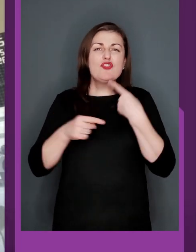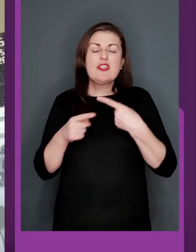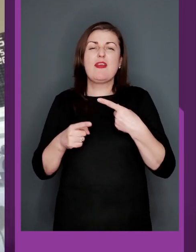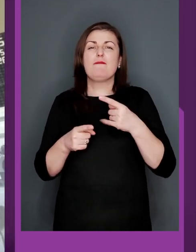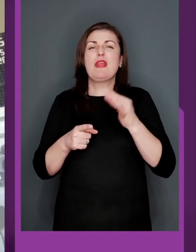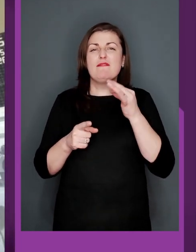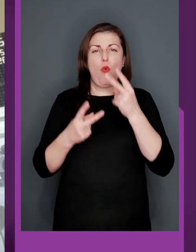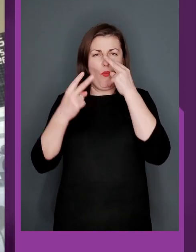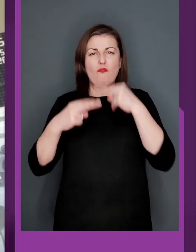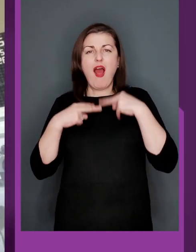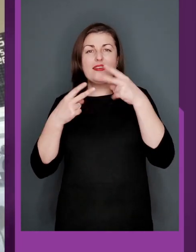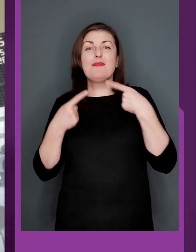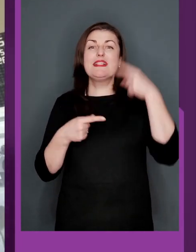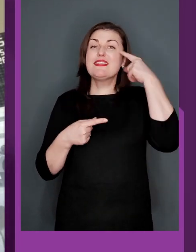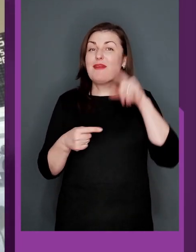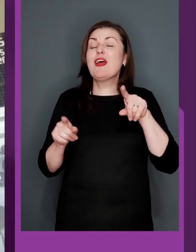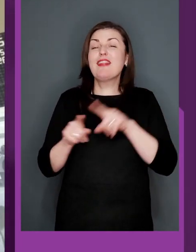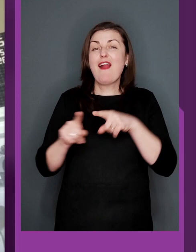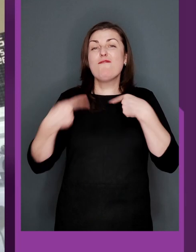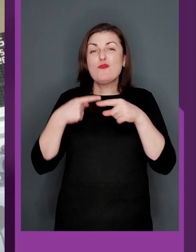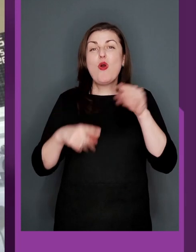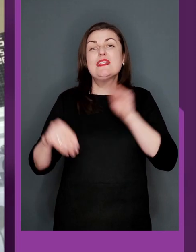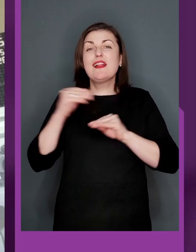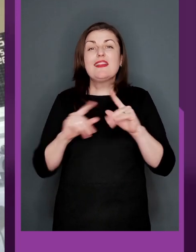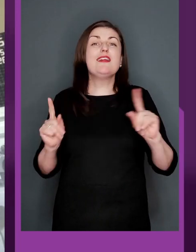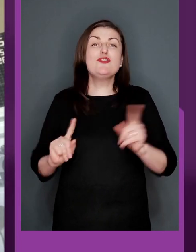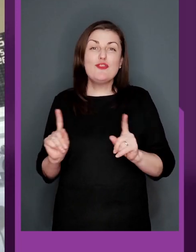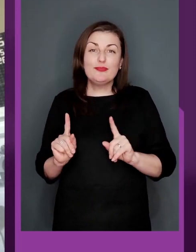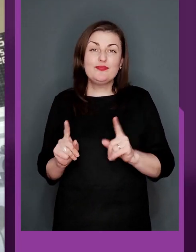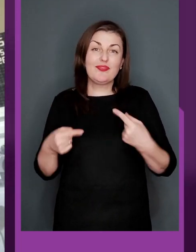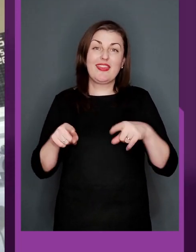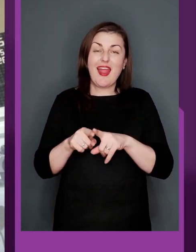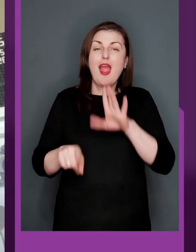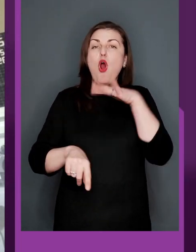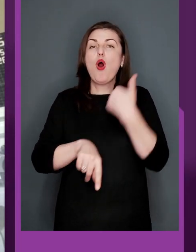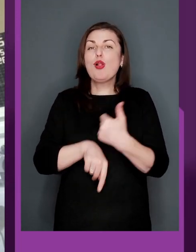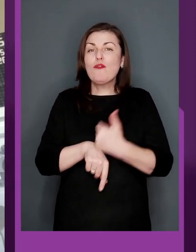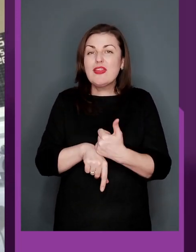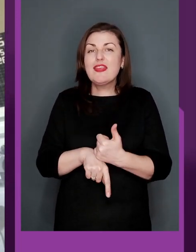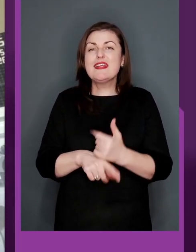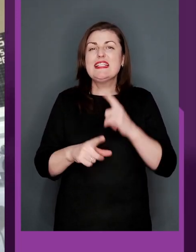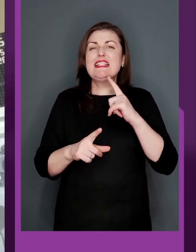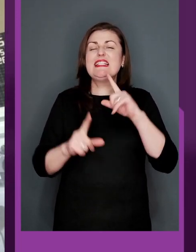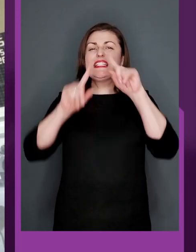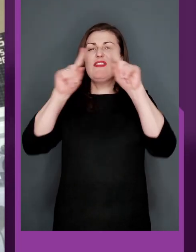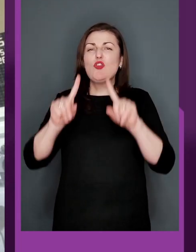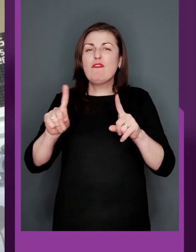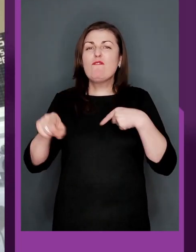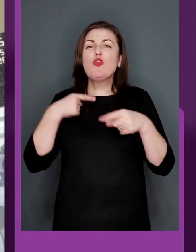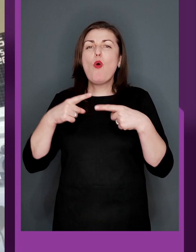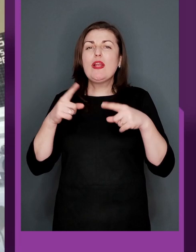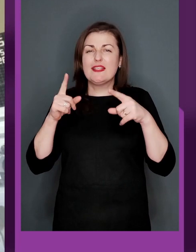в увазі. Ми знаємо, що так в футболі складається, що такі головні світові зірки